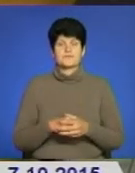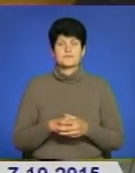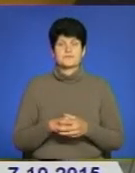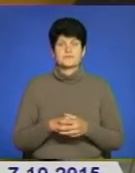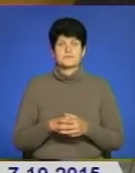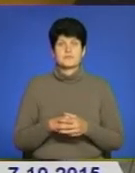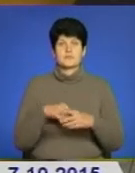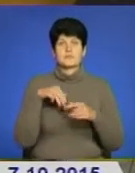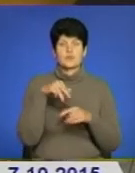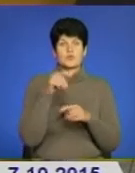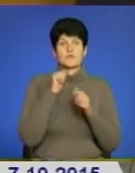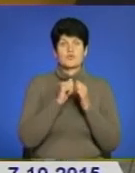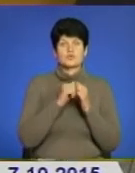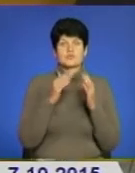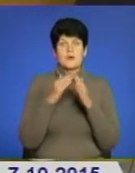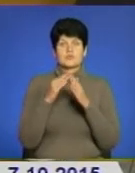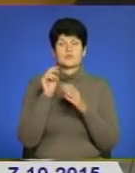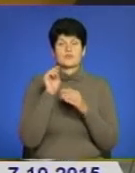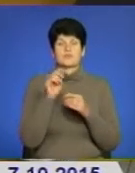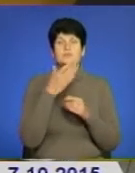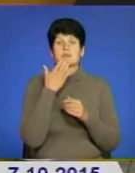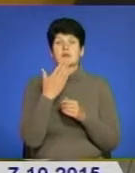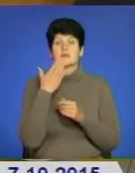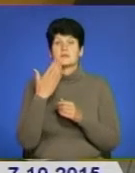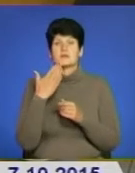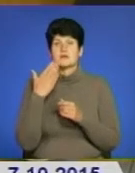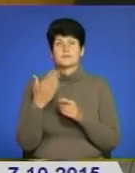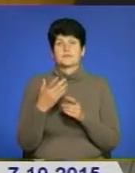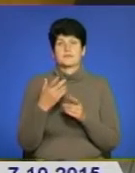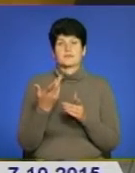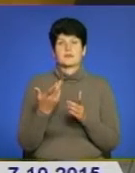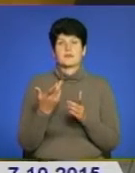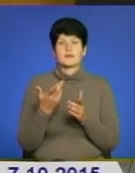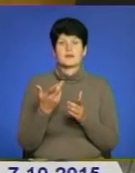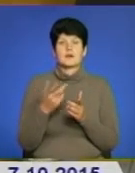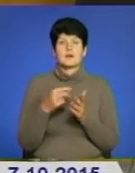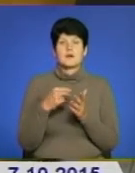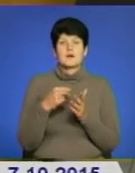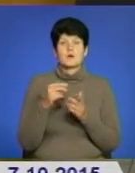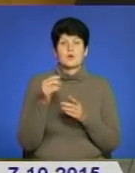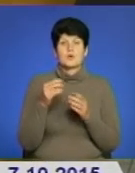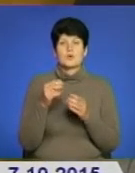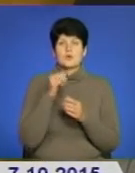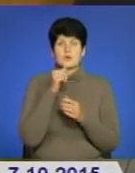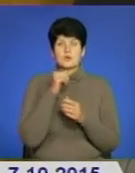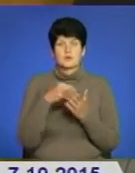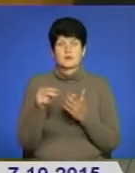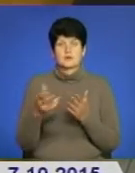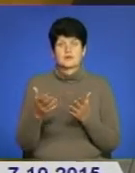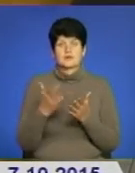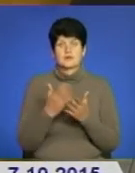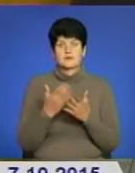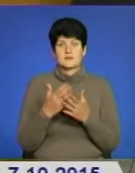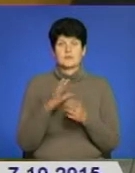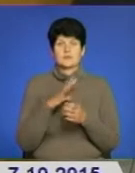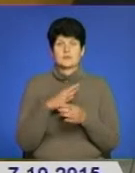Заходили в кожну хату, питалися, за горіші купляли. Ось і горіші в нас є такі, аж мені не спіли докупляти. Є такі, бити